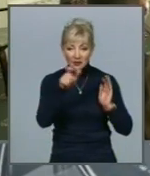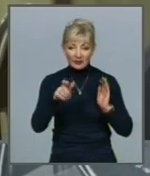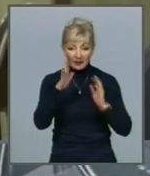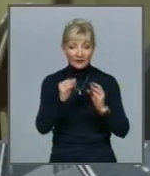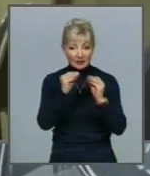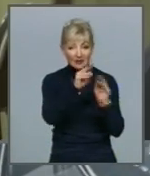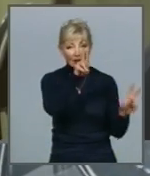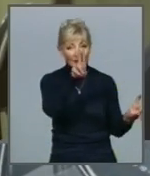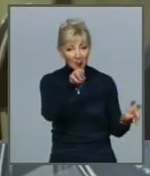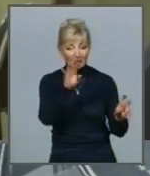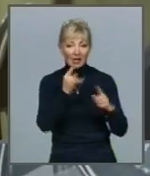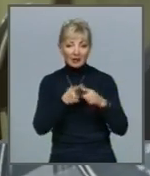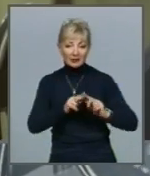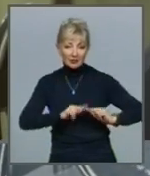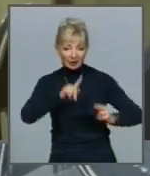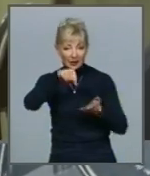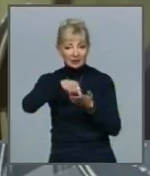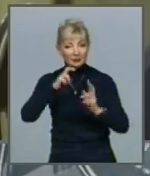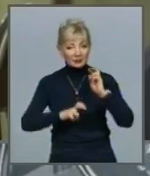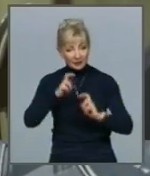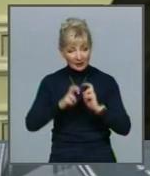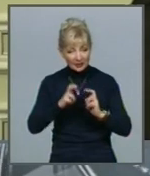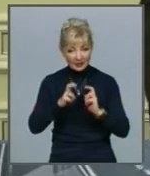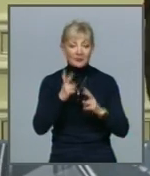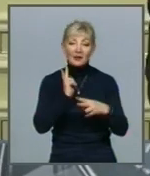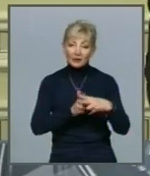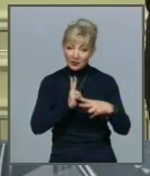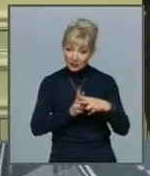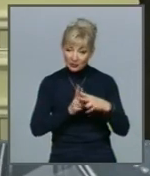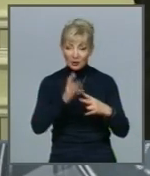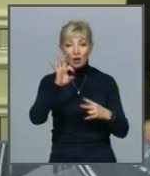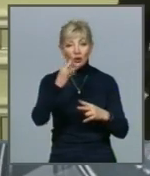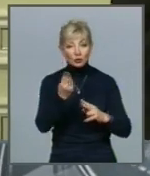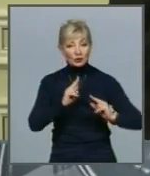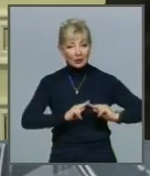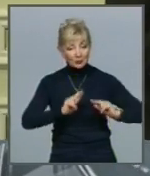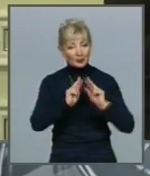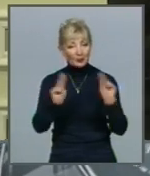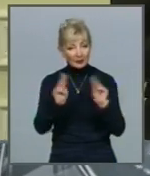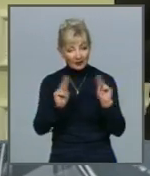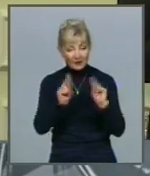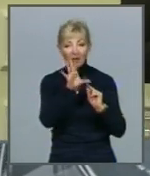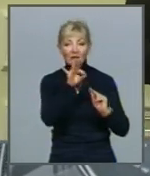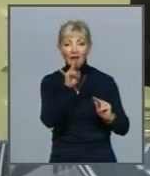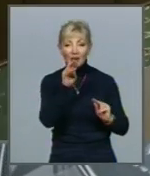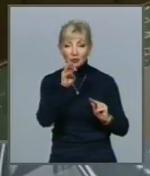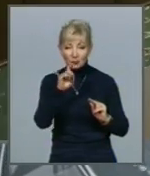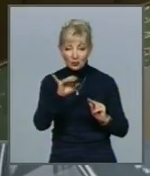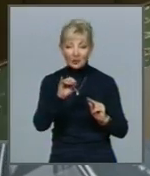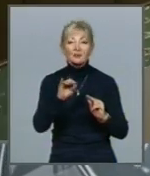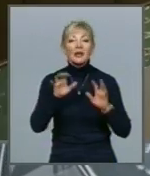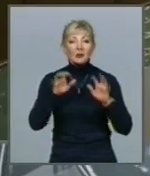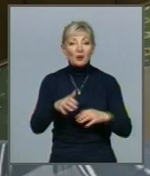номінаціях Це працівники комунальних підприємств, лікарі, соціальні працівники, викладачі, волонтери, голови вуличних